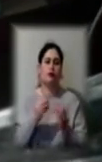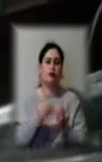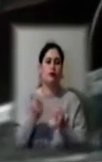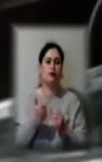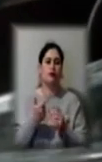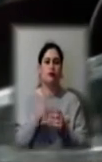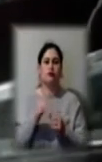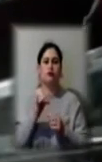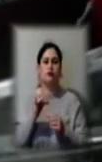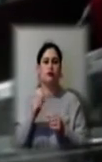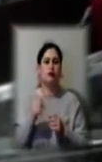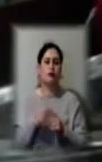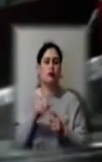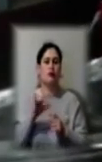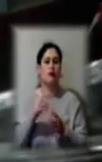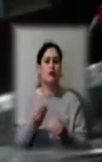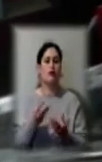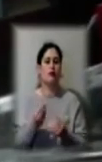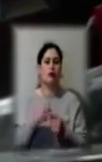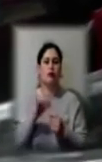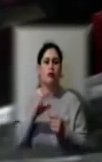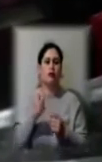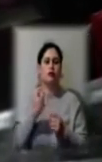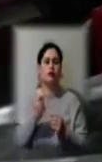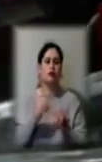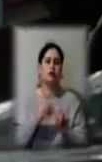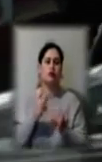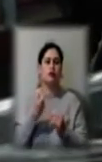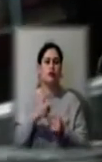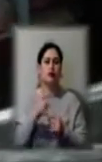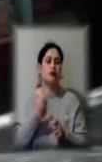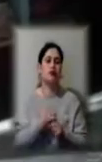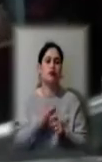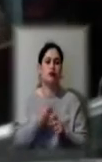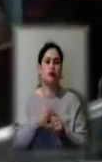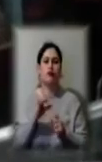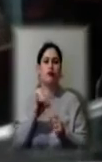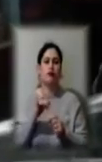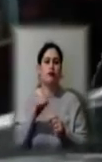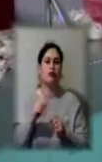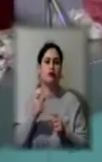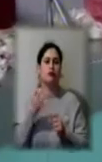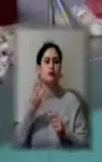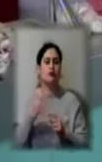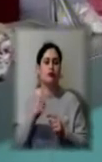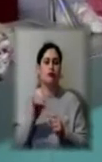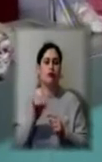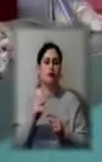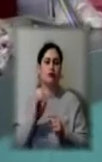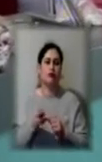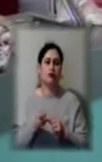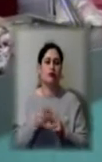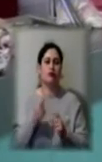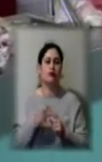і м'якості. М'якоть 110-120 без кісточки, 140 з філейка, також чистий баличок. На кожному з